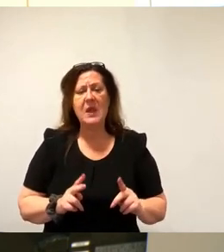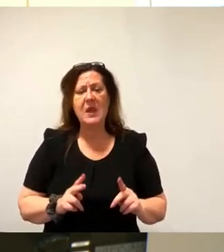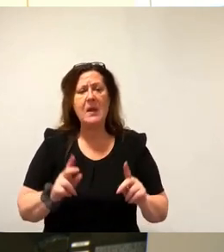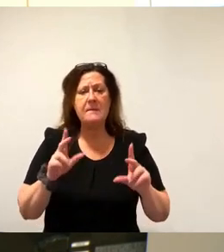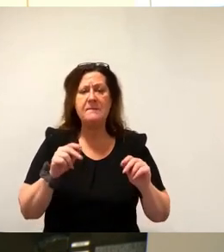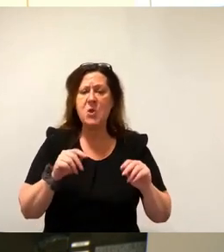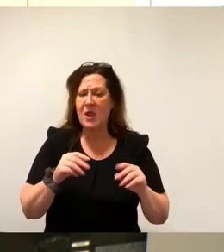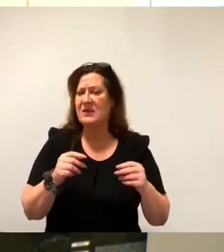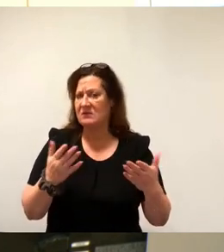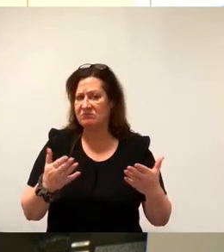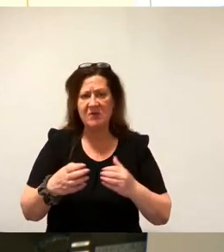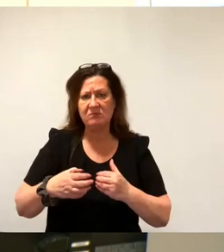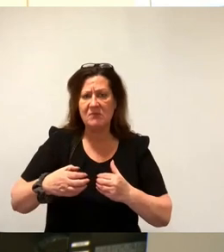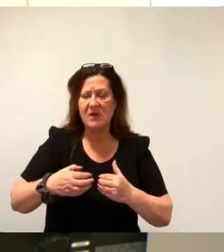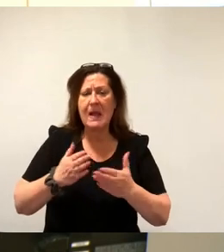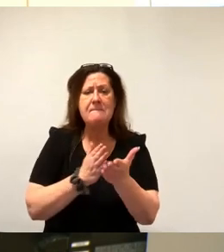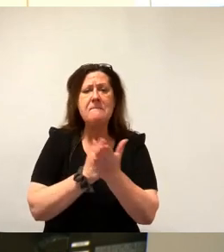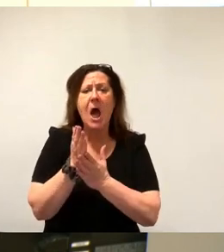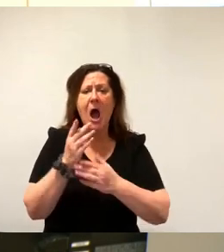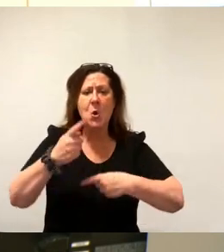Planungsprozessen beim Eigenbetrieb Sportstätten.